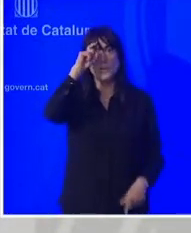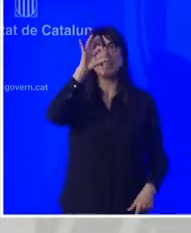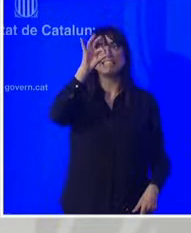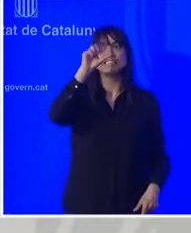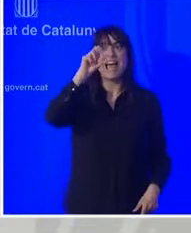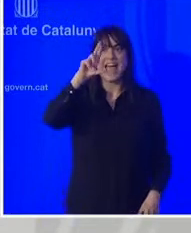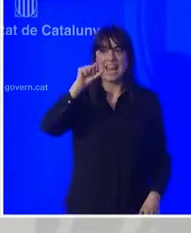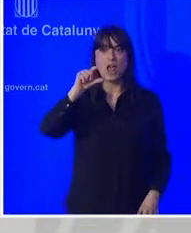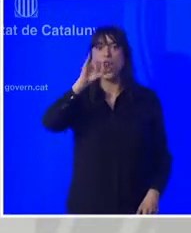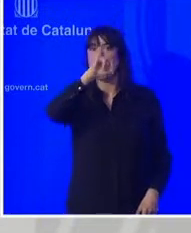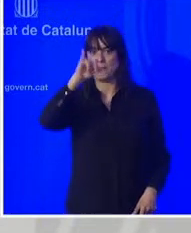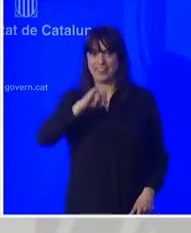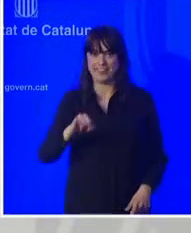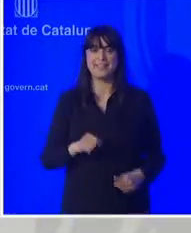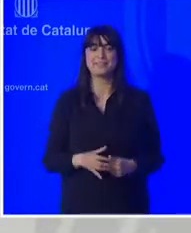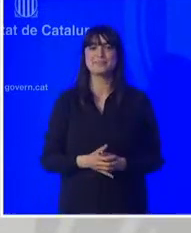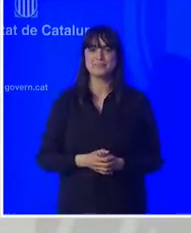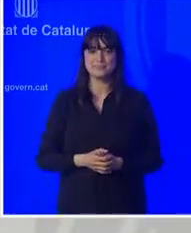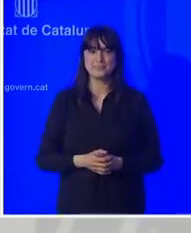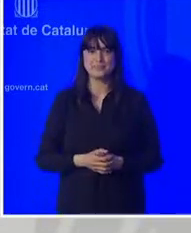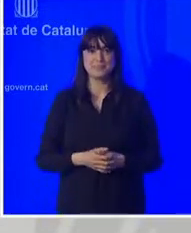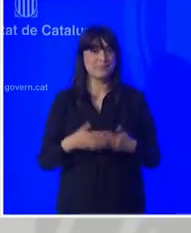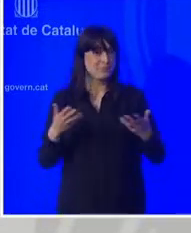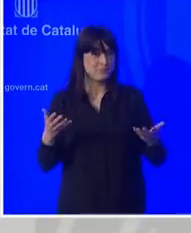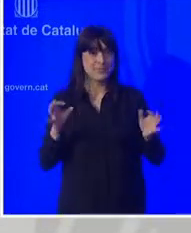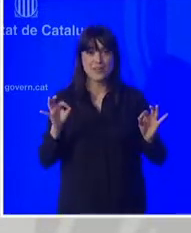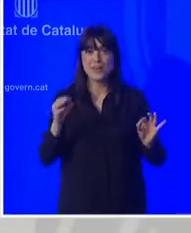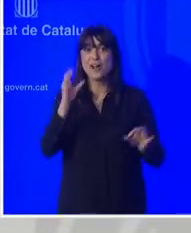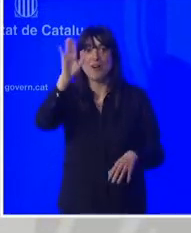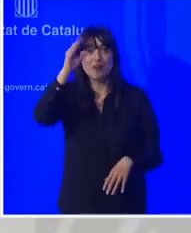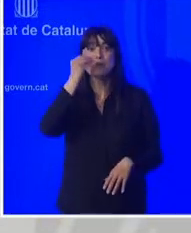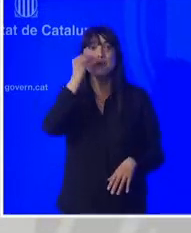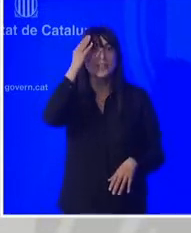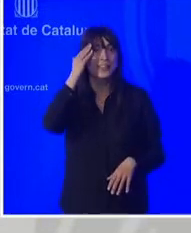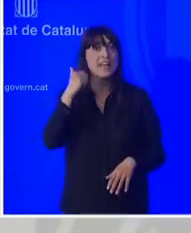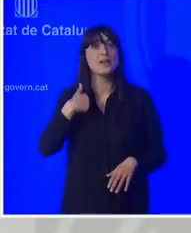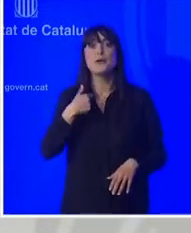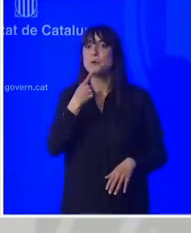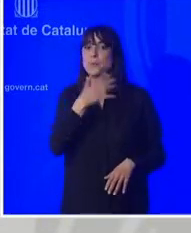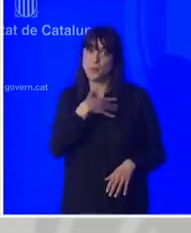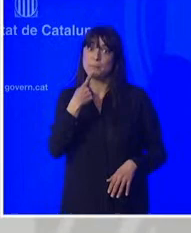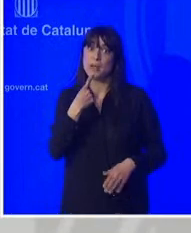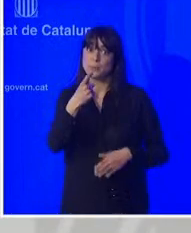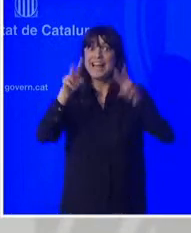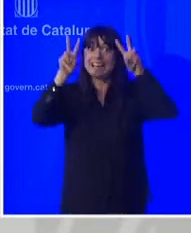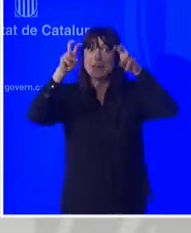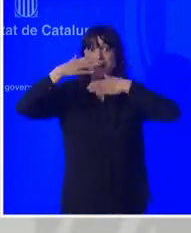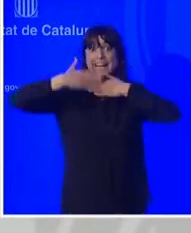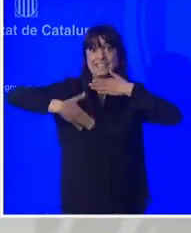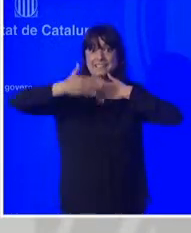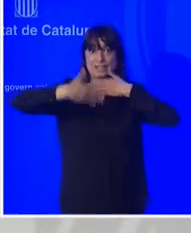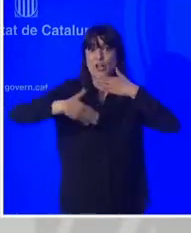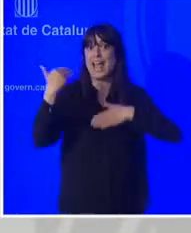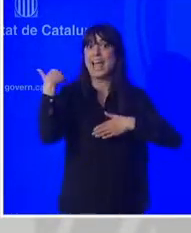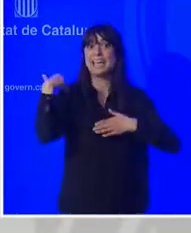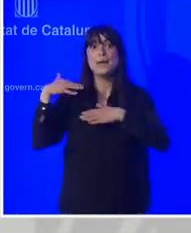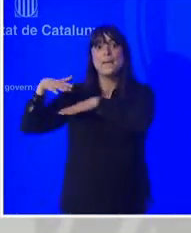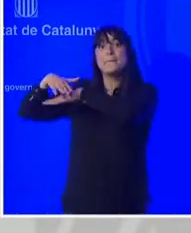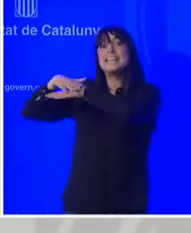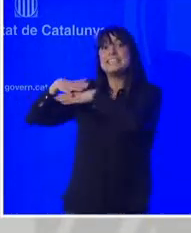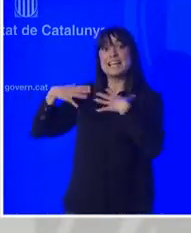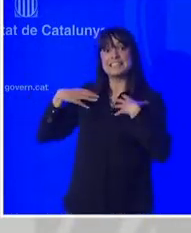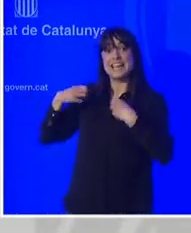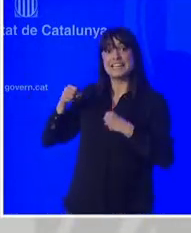Hola, bon dia Sí, jo volia preguntar pel tema restriccions ahir el Ministeri de Sanitat deia que no